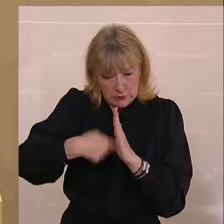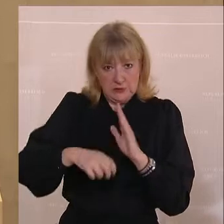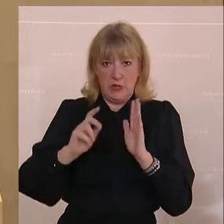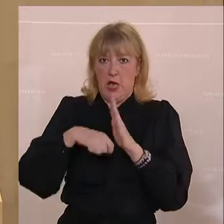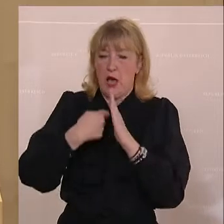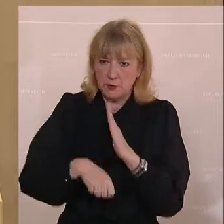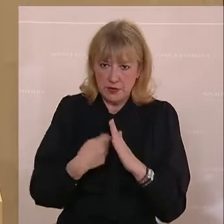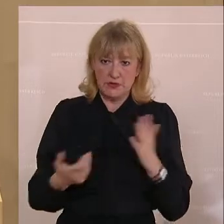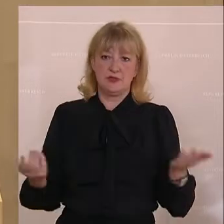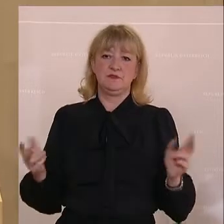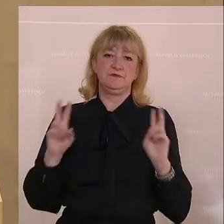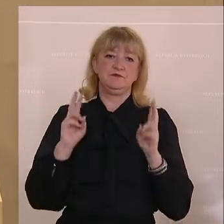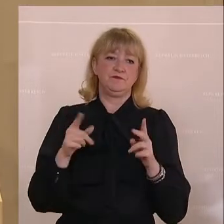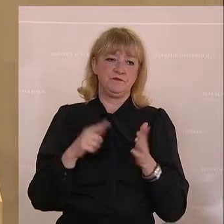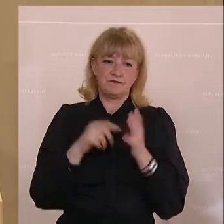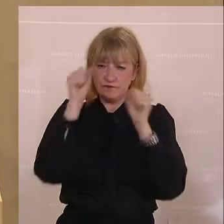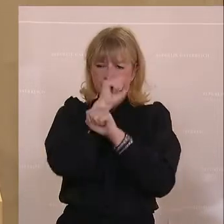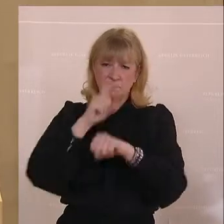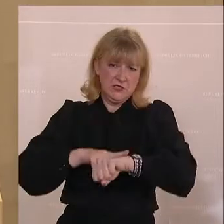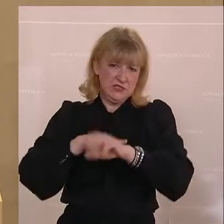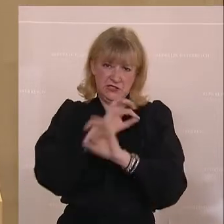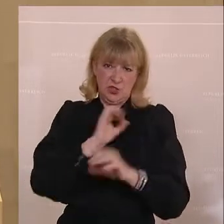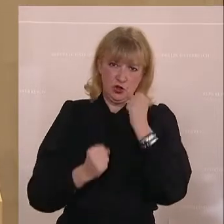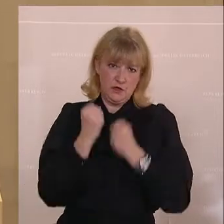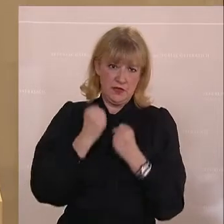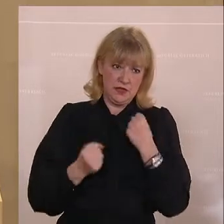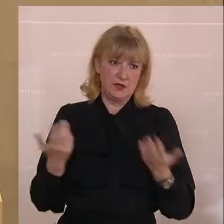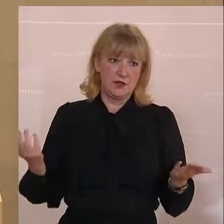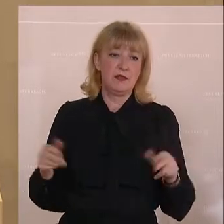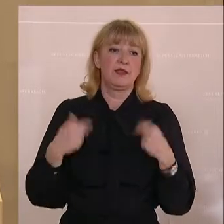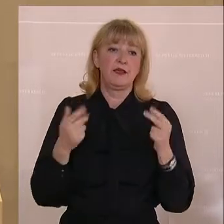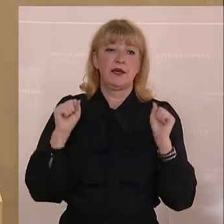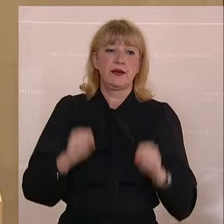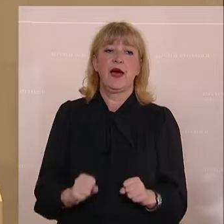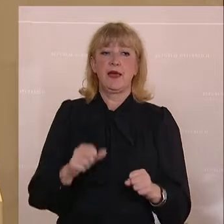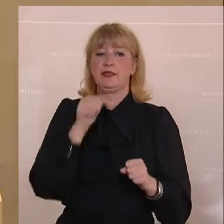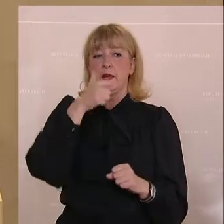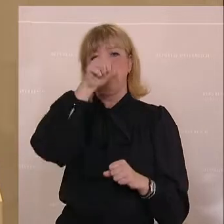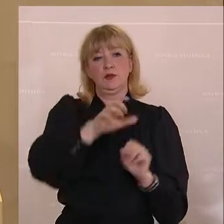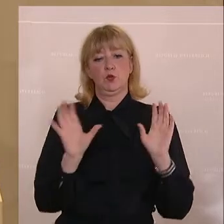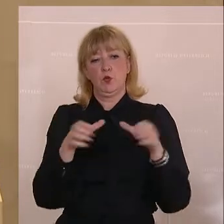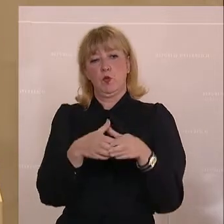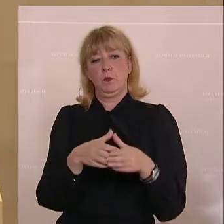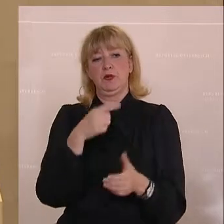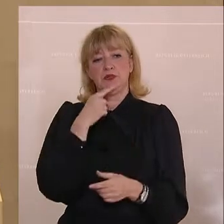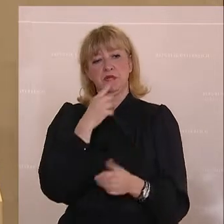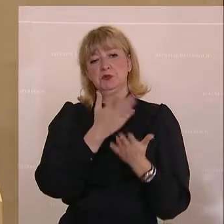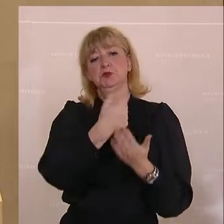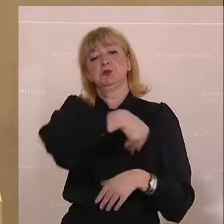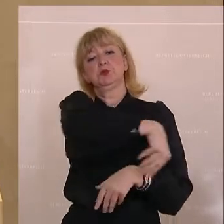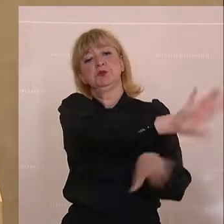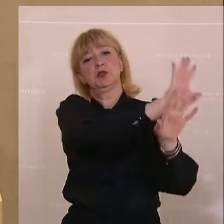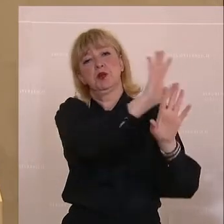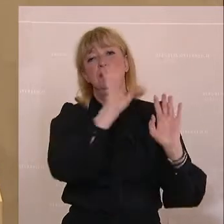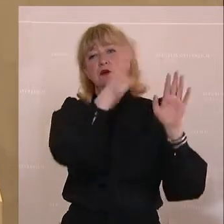können. Weil wir eben in einer wahnsinnig schwierigen Zeit leben. Und da kann man doch nicht eine Personengruppe zurückschicken und sagen,